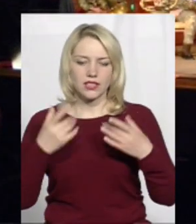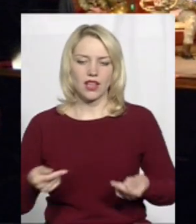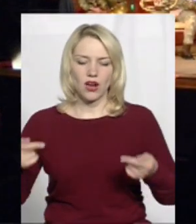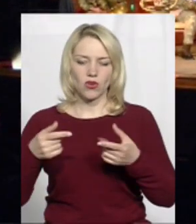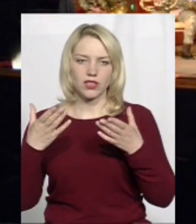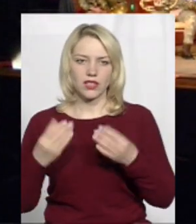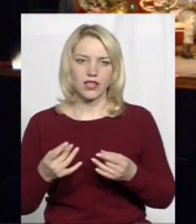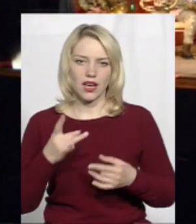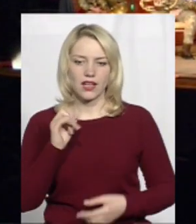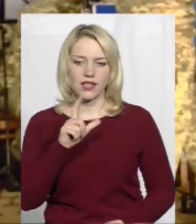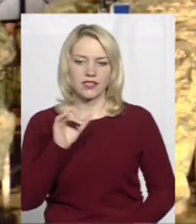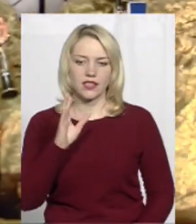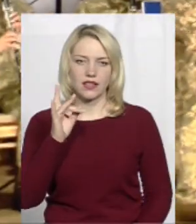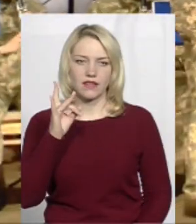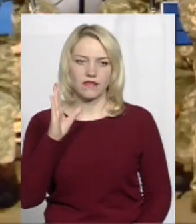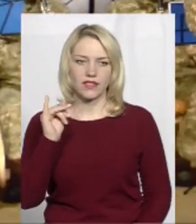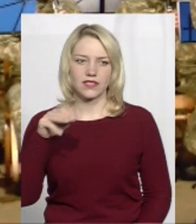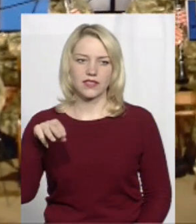вперше почали відзначати в Україні.